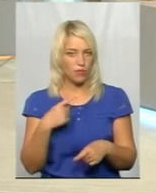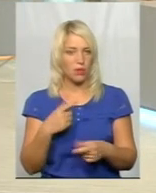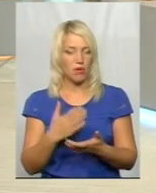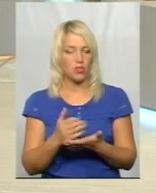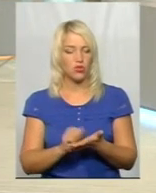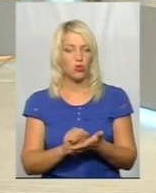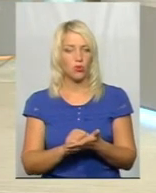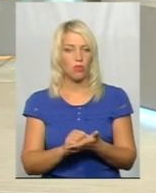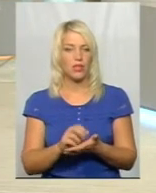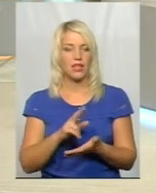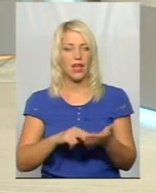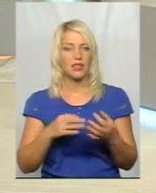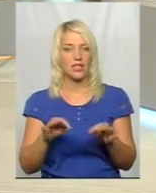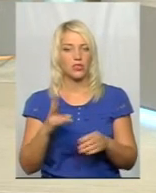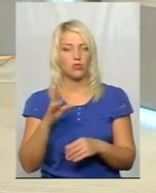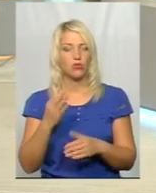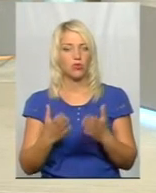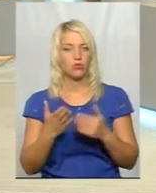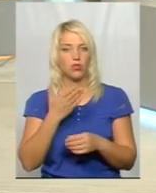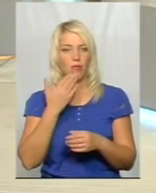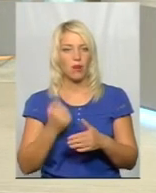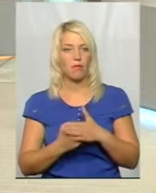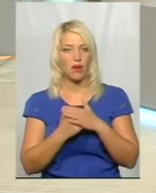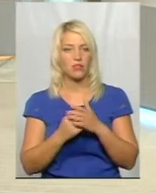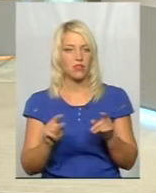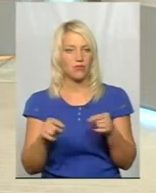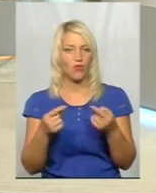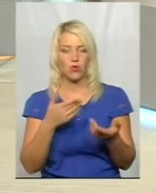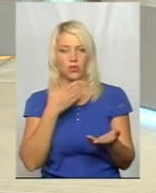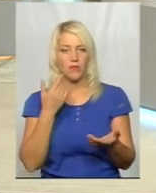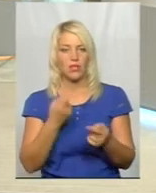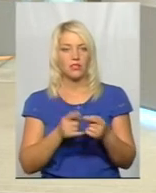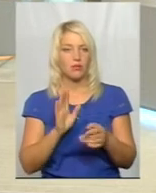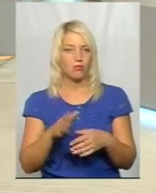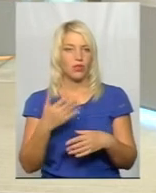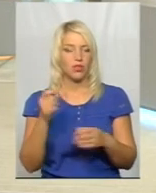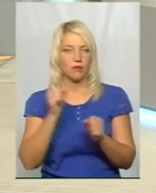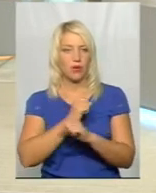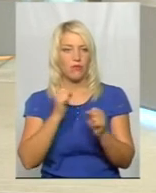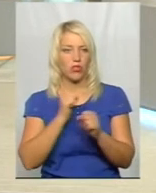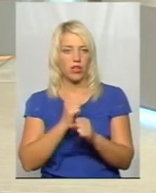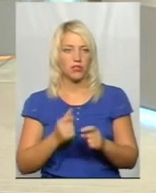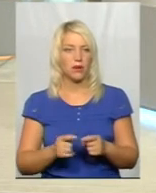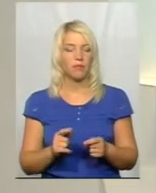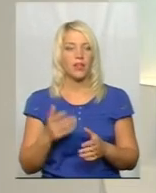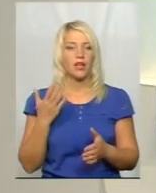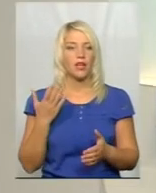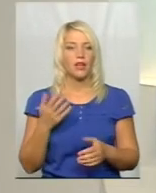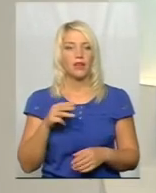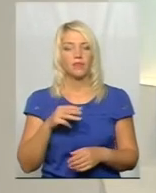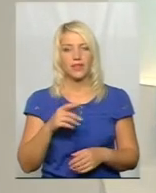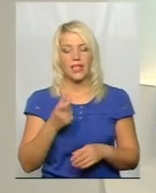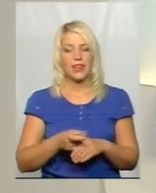документи, маю на увазі ліцензію, але якщо немає бази, не створено, то це буде профанація. Зрозуміло. А от у топ-3